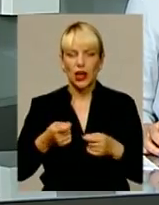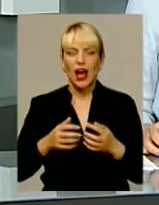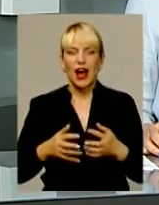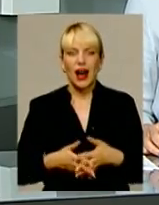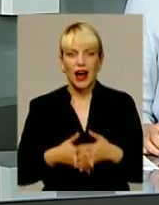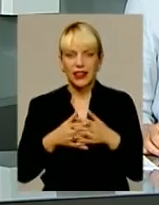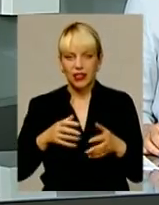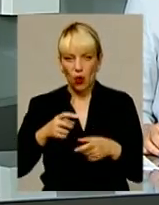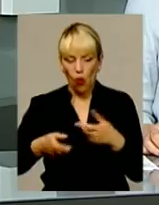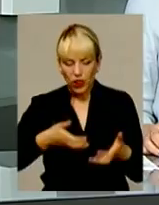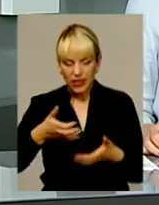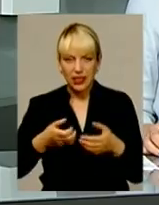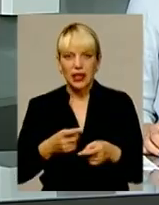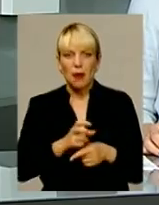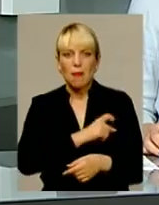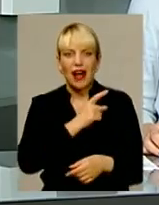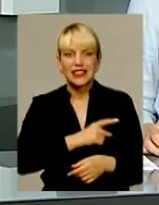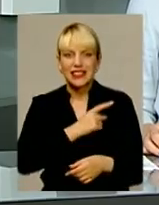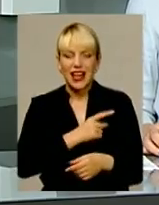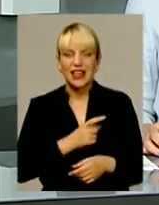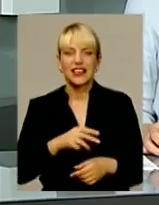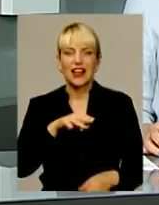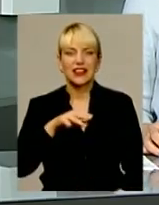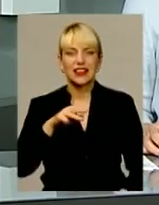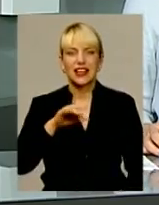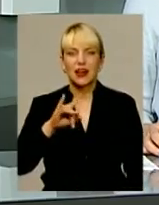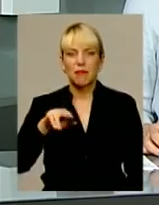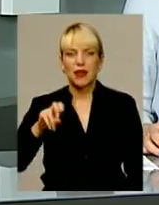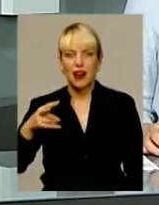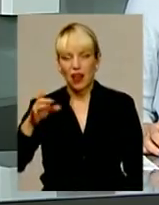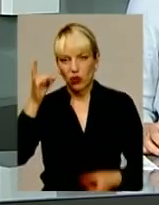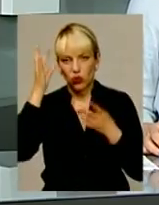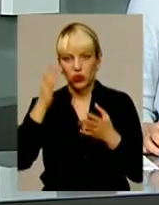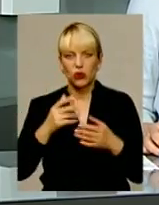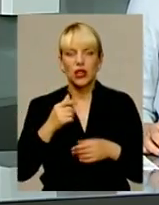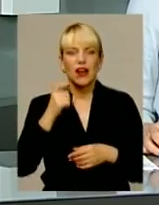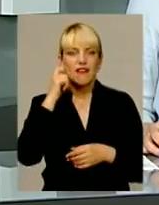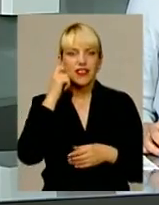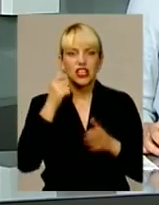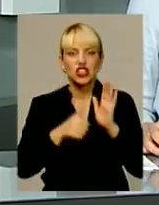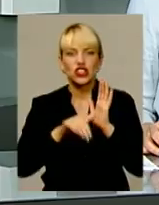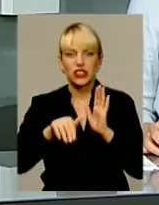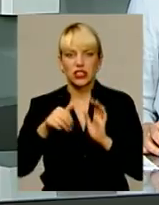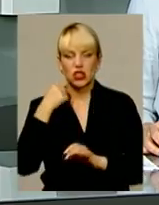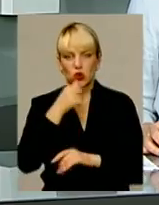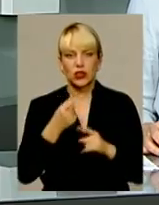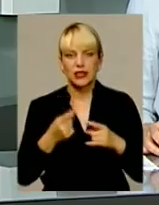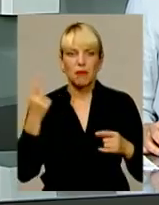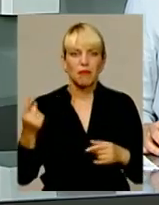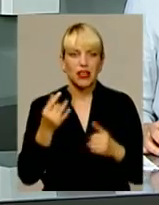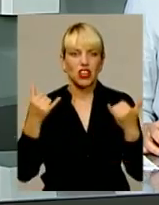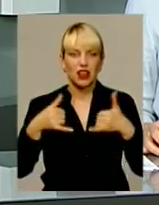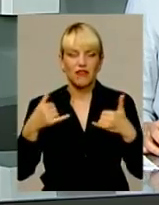натрапили на майстерню з обробки металу трипільської культури. Вік її майже 6 тисяч років. Це перша ливарня доби